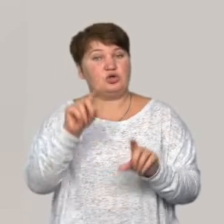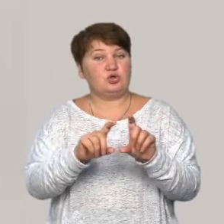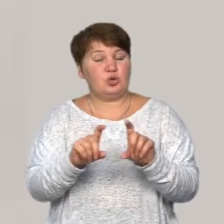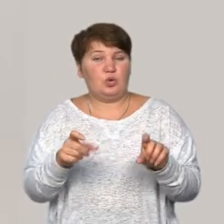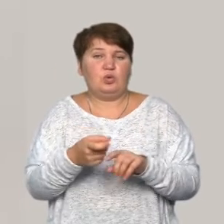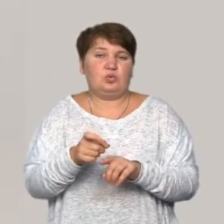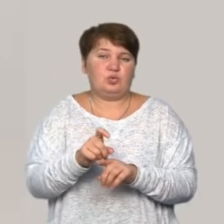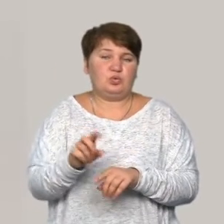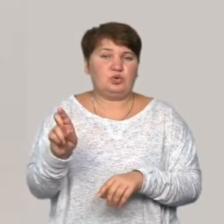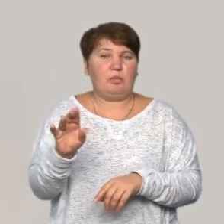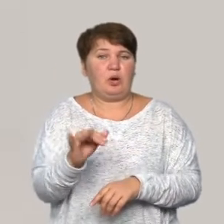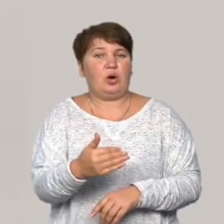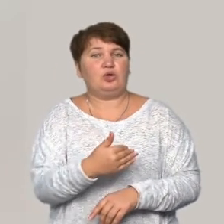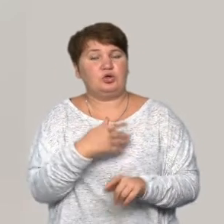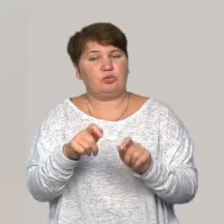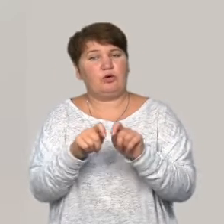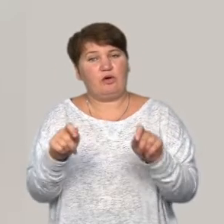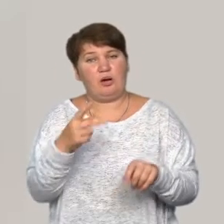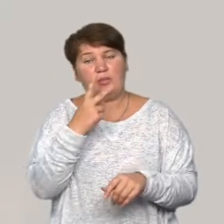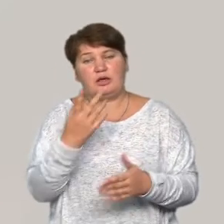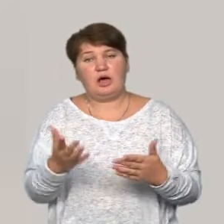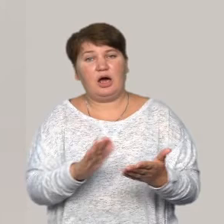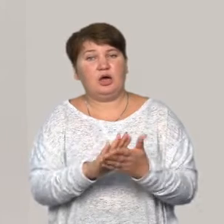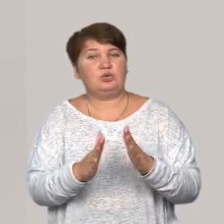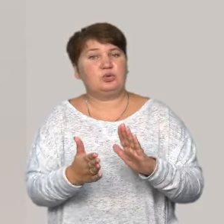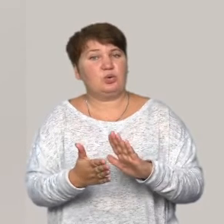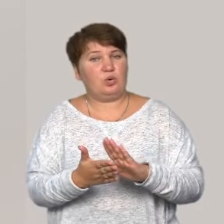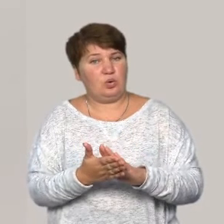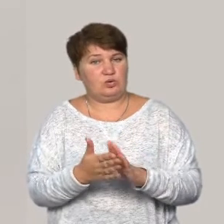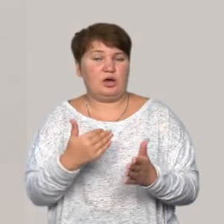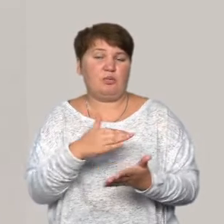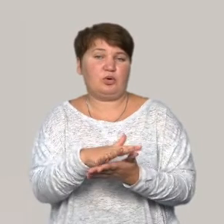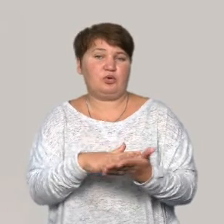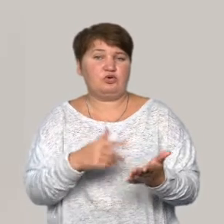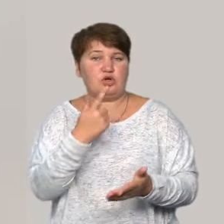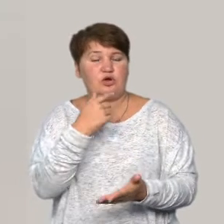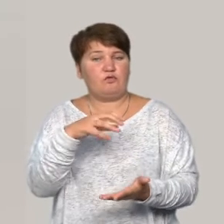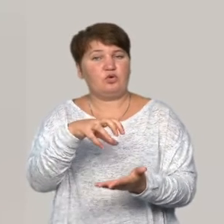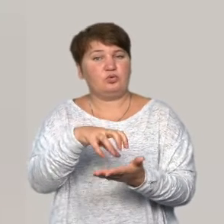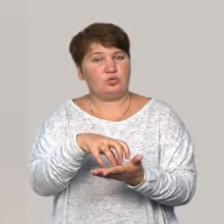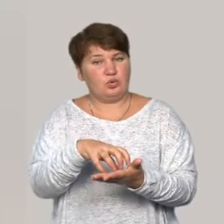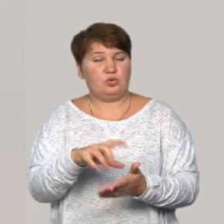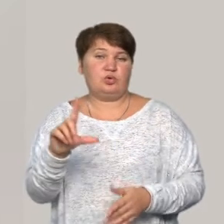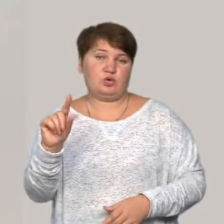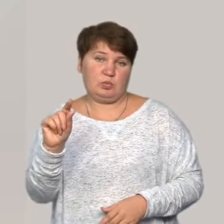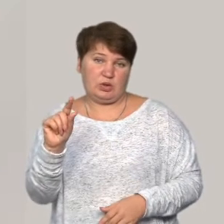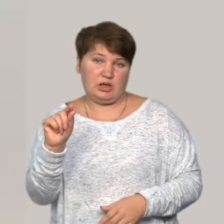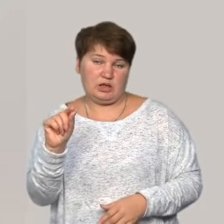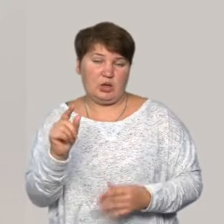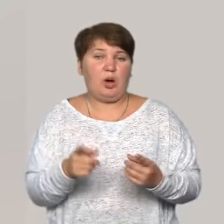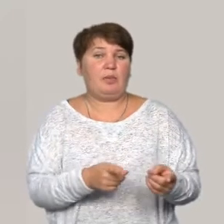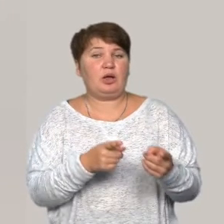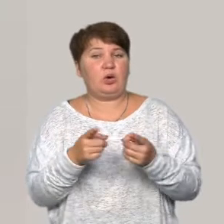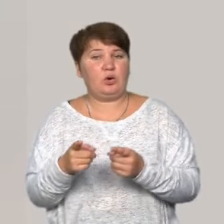хотілося, щоб ми відкривали, бачите, яка ситуація, коли нам продовжили червону зону, тому з понеділка ми все-таки переходимо на